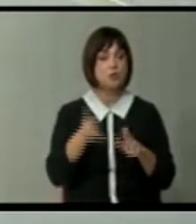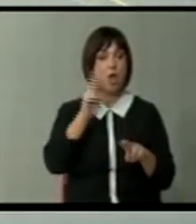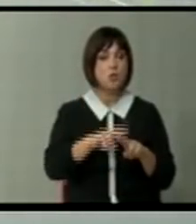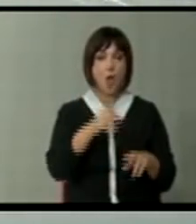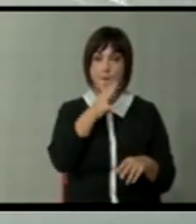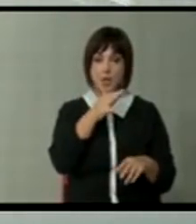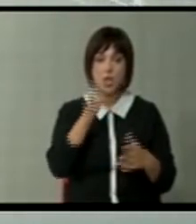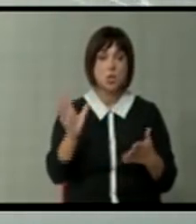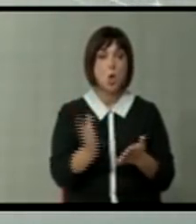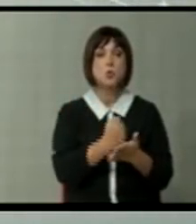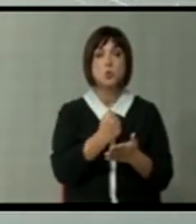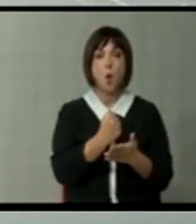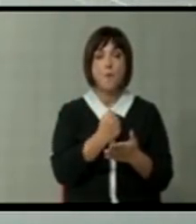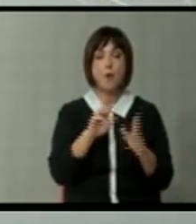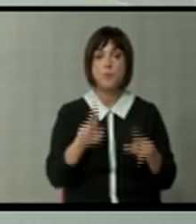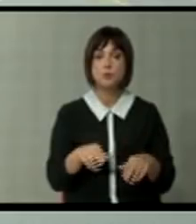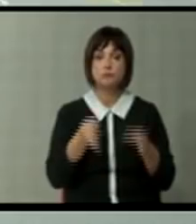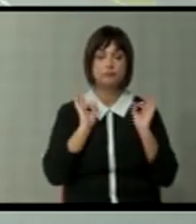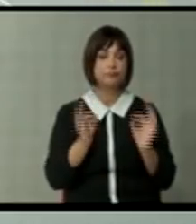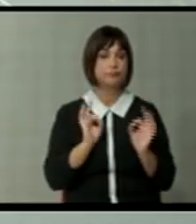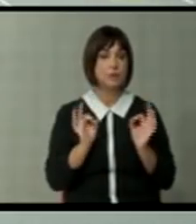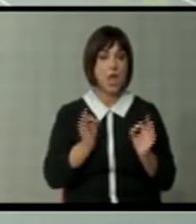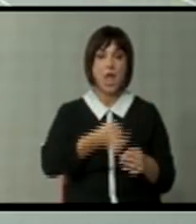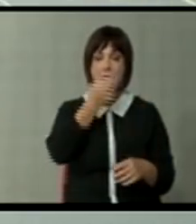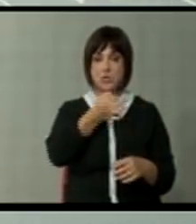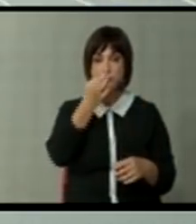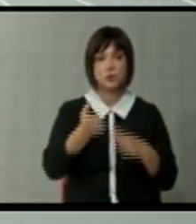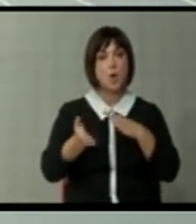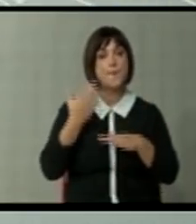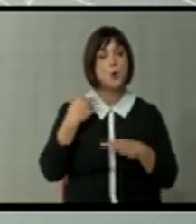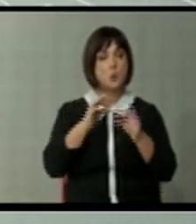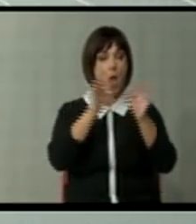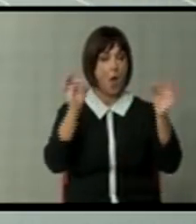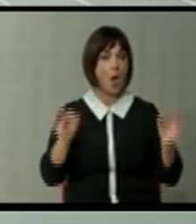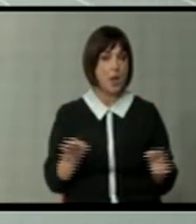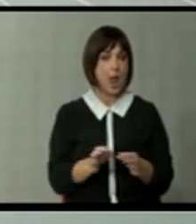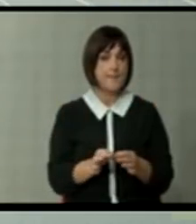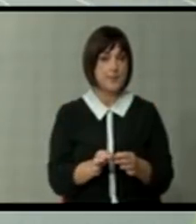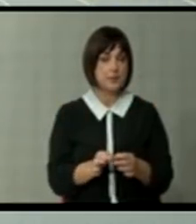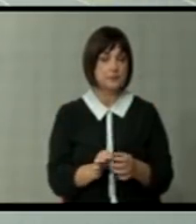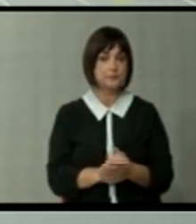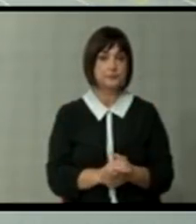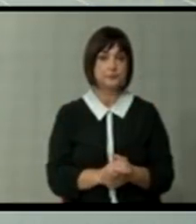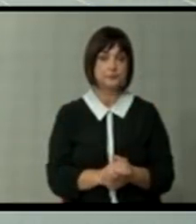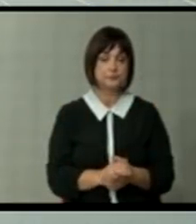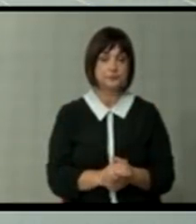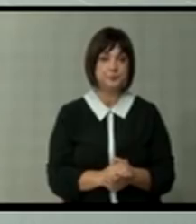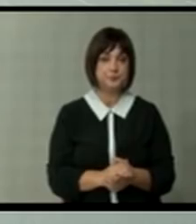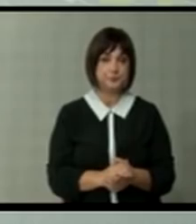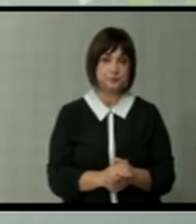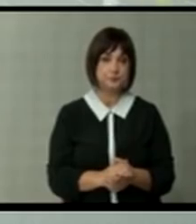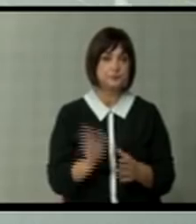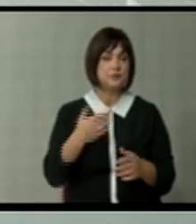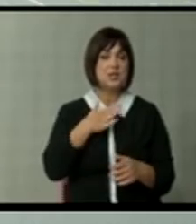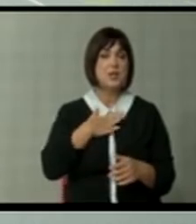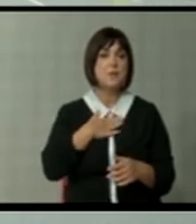маке до нја го доби, може би, најквалитетниот извештај предходно во рамки на предходно на Европа. Не, извештајте, и сме